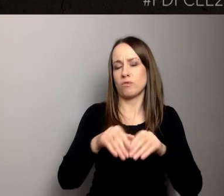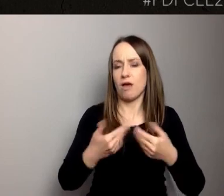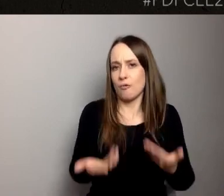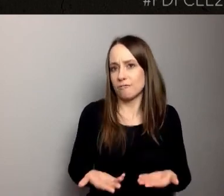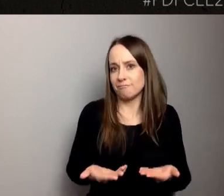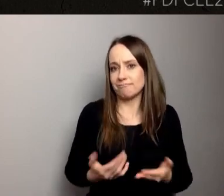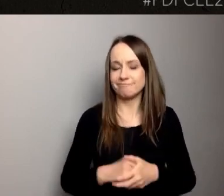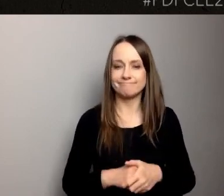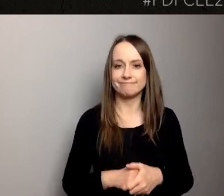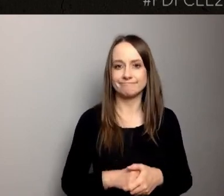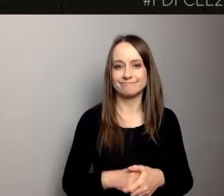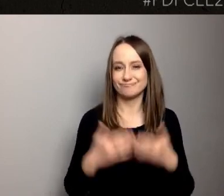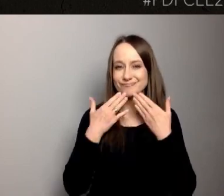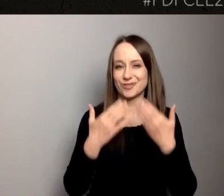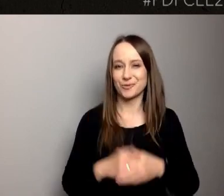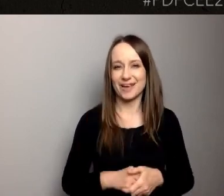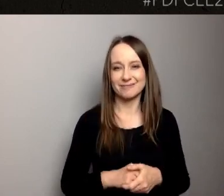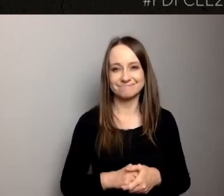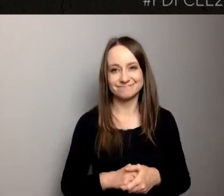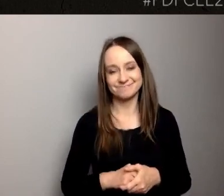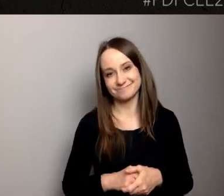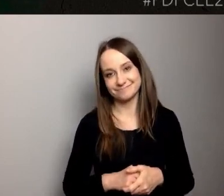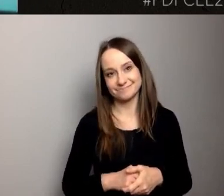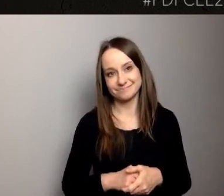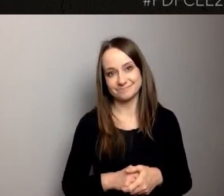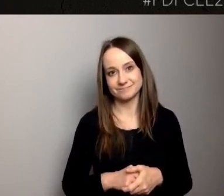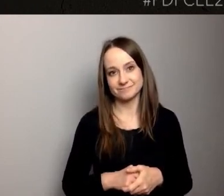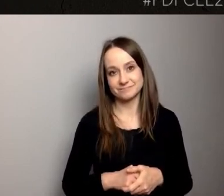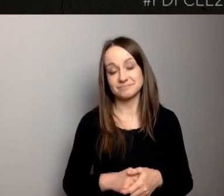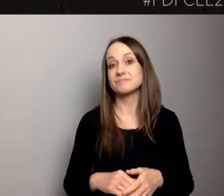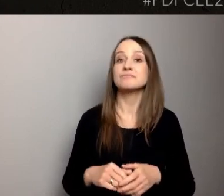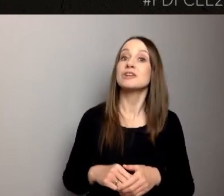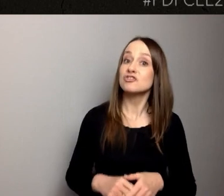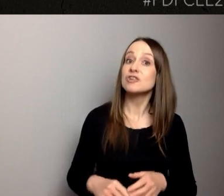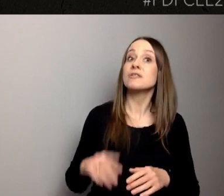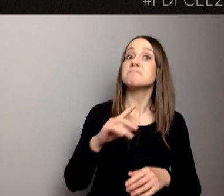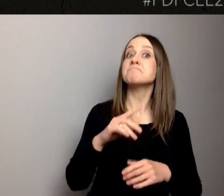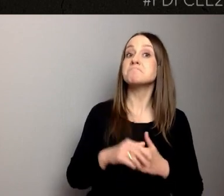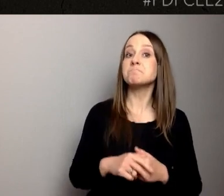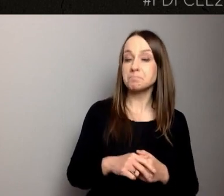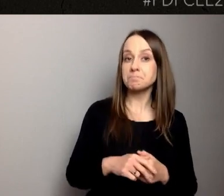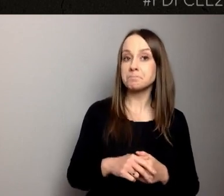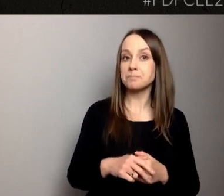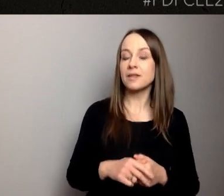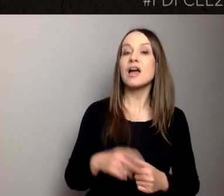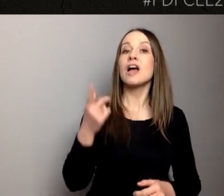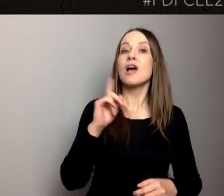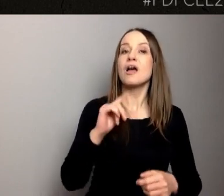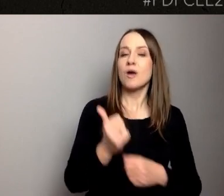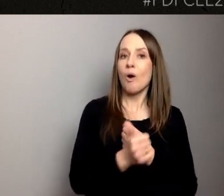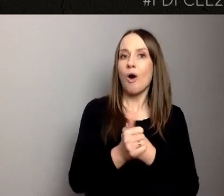Dziękuję. Czyli mamy znowu tą kwestię, że jeżeli nie wypracowaliśmy takiego dobrego